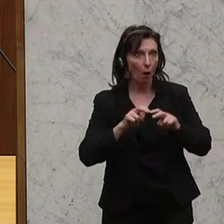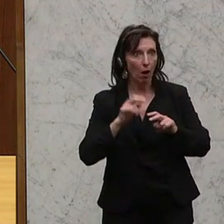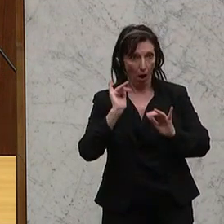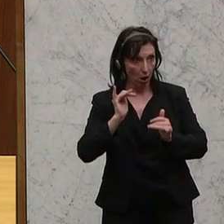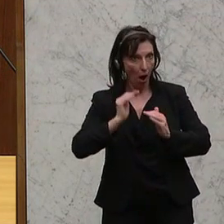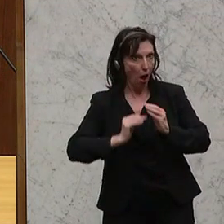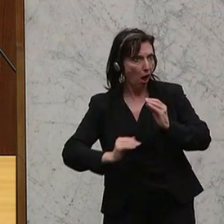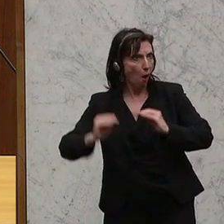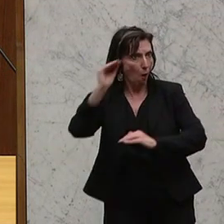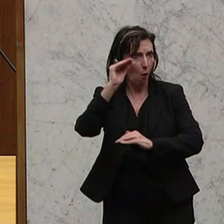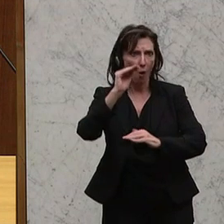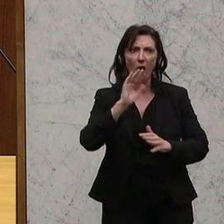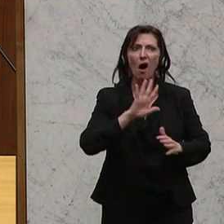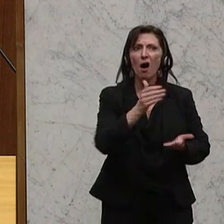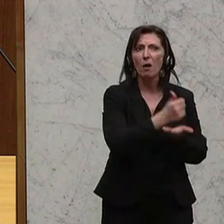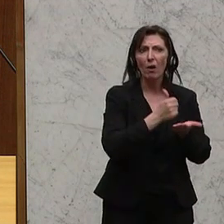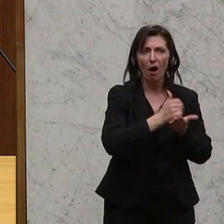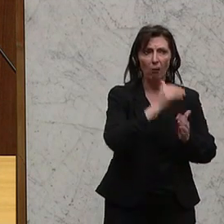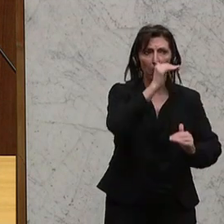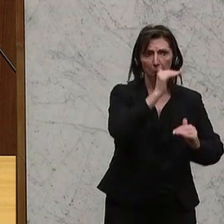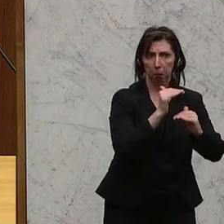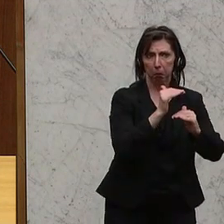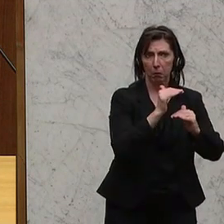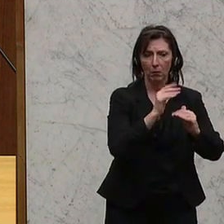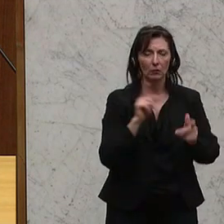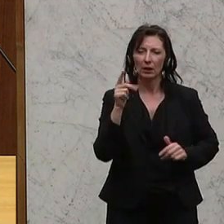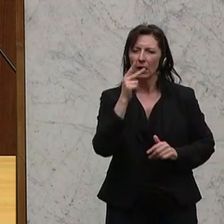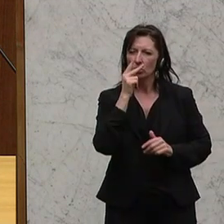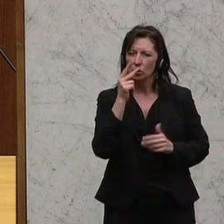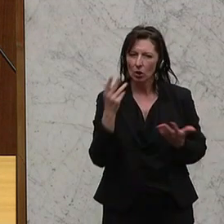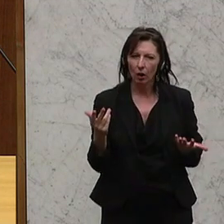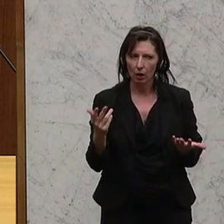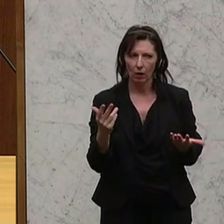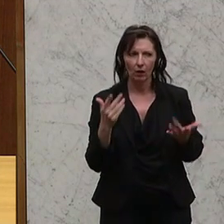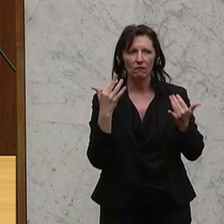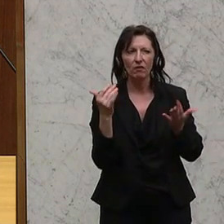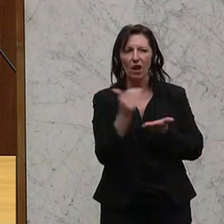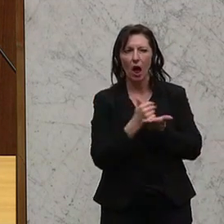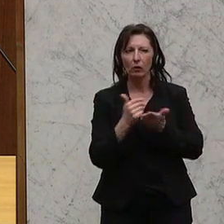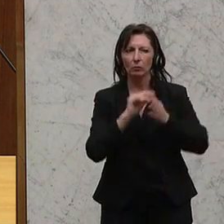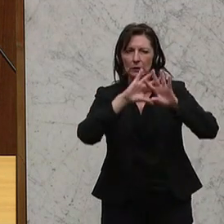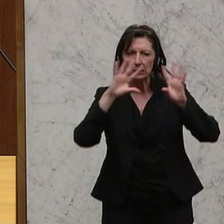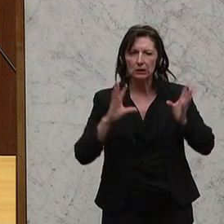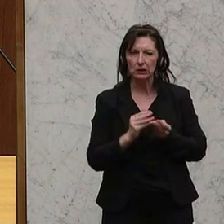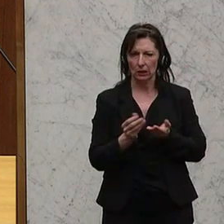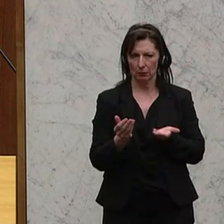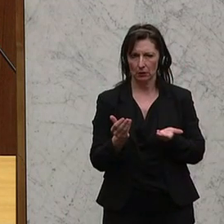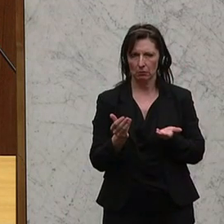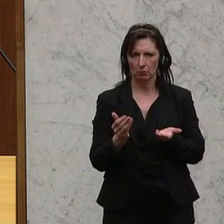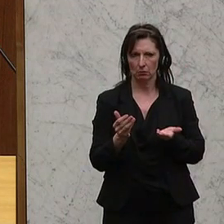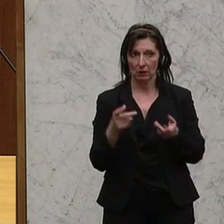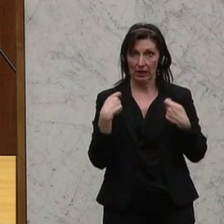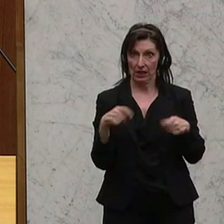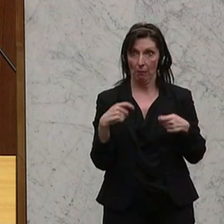aber schon, wenn wir jetzt auf die großen Brocken schauen, wie viel Einkommen werden generiert aus, wie man sagt,